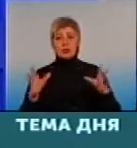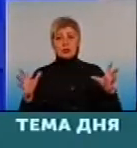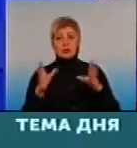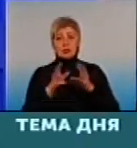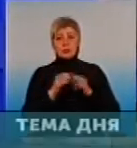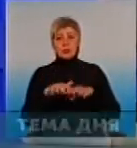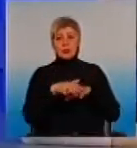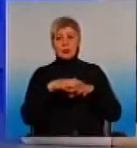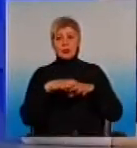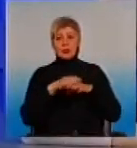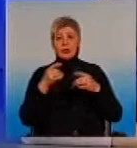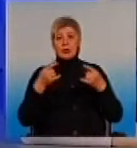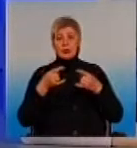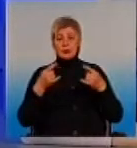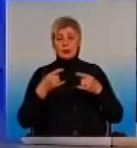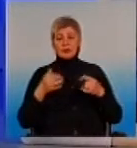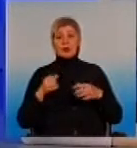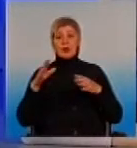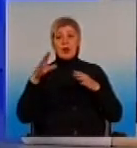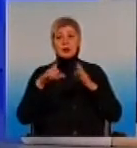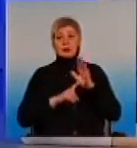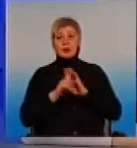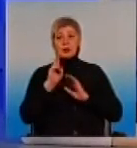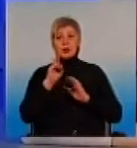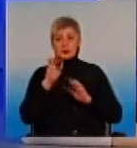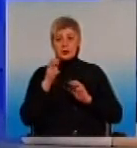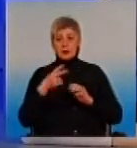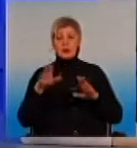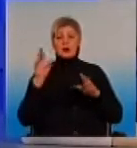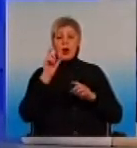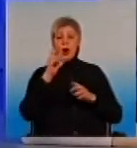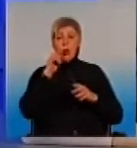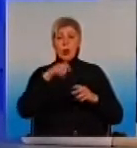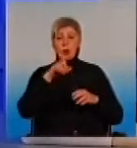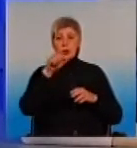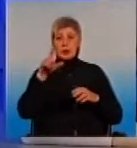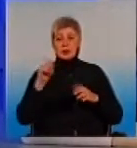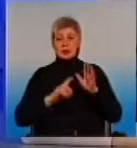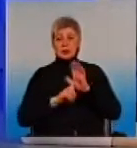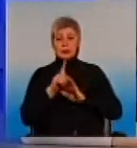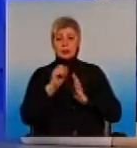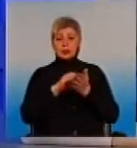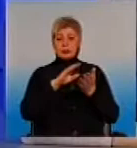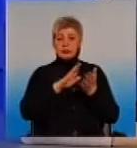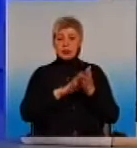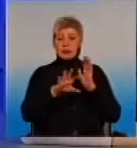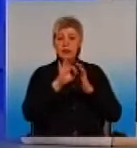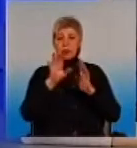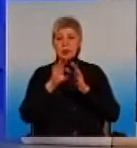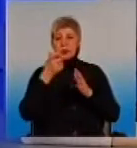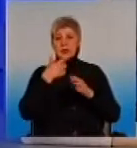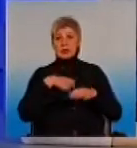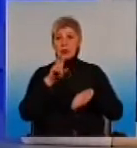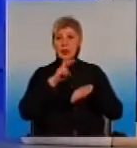Отже, спочатку квітня українці почали офіційно декларувати вибір свого сімейного лікаря або педіатра і